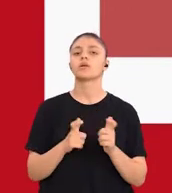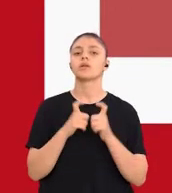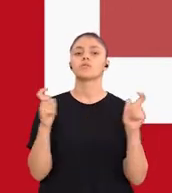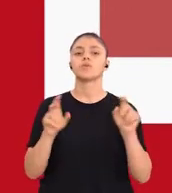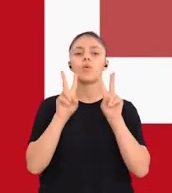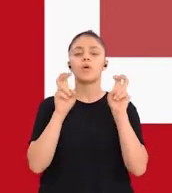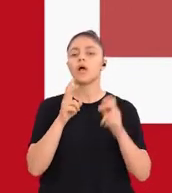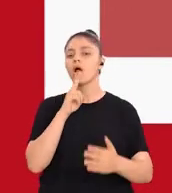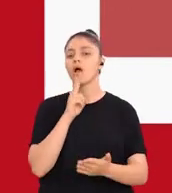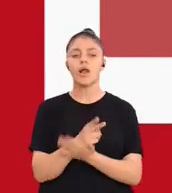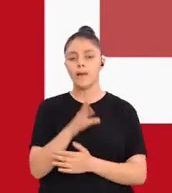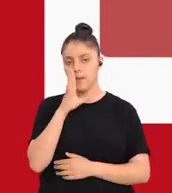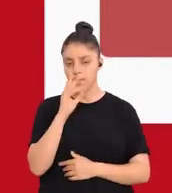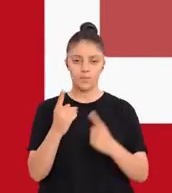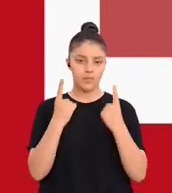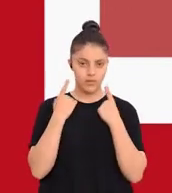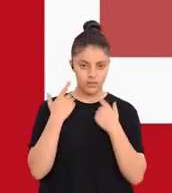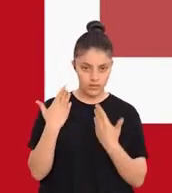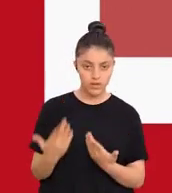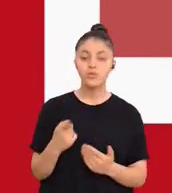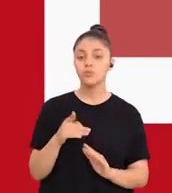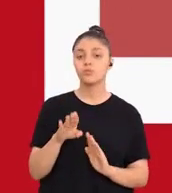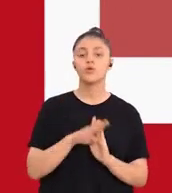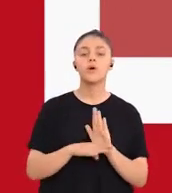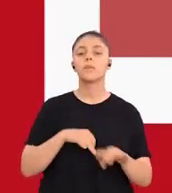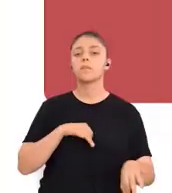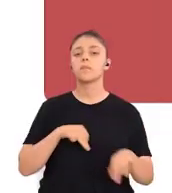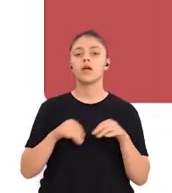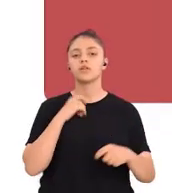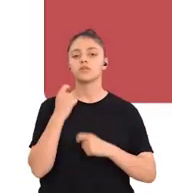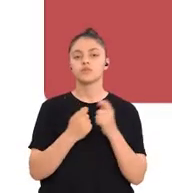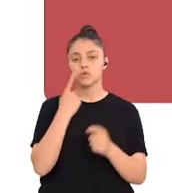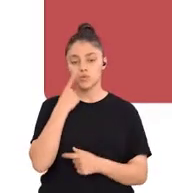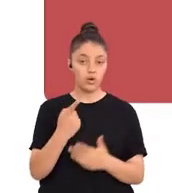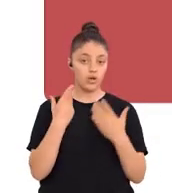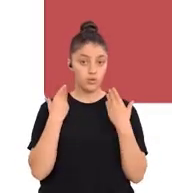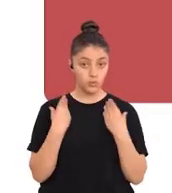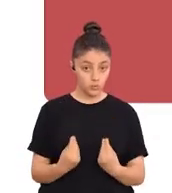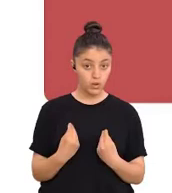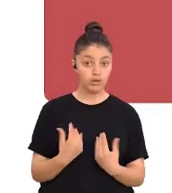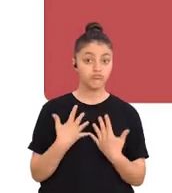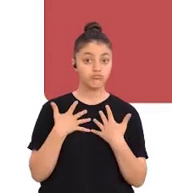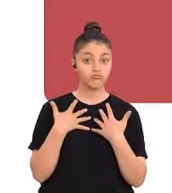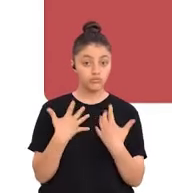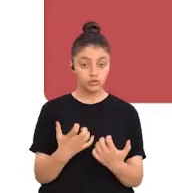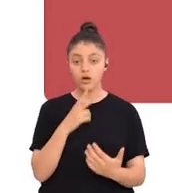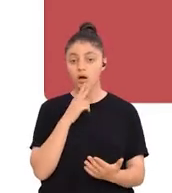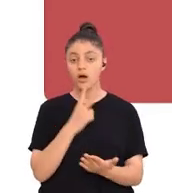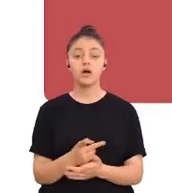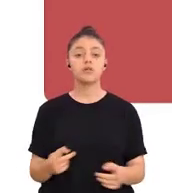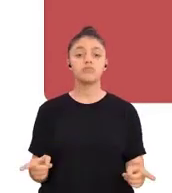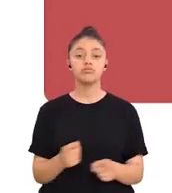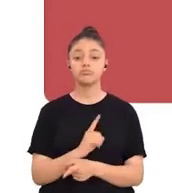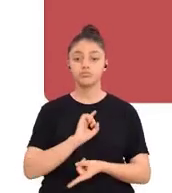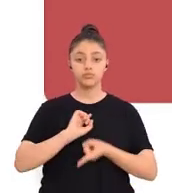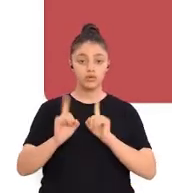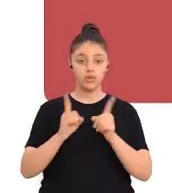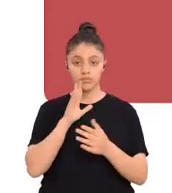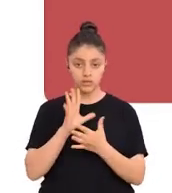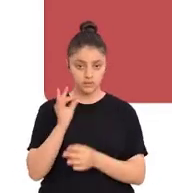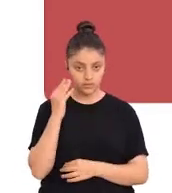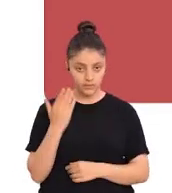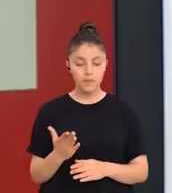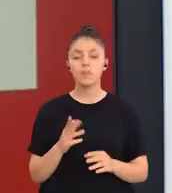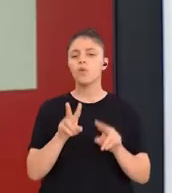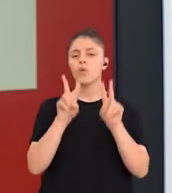geliştirilmesine karar veren yetkililer, programın tasarımında etkili olan kararlara yön veren